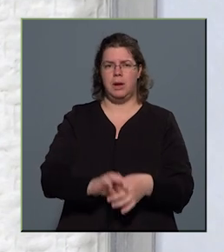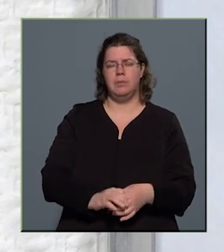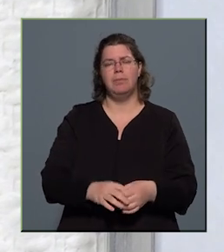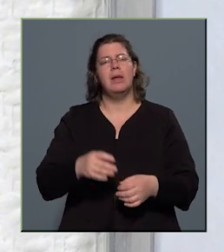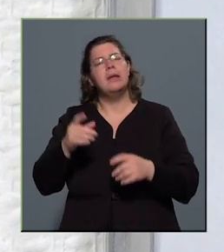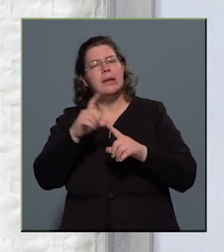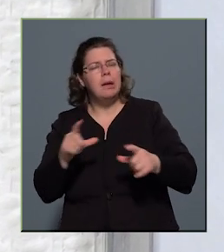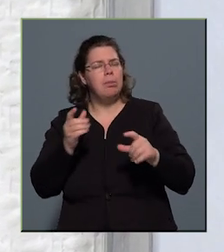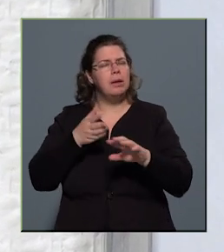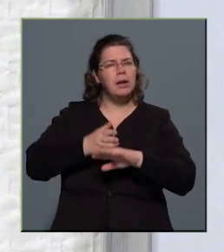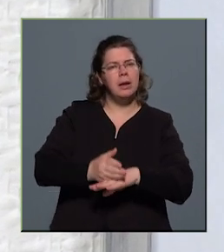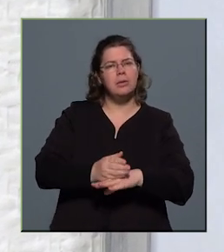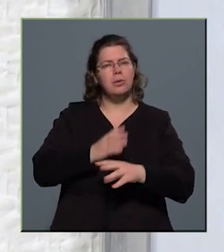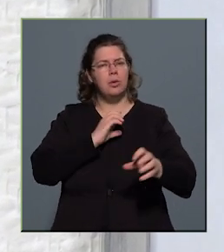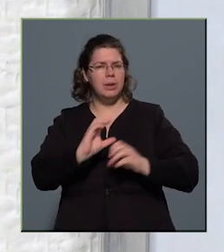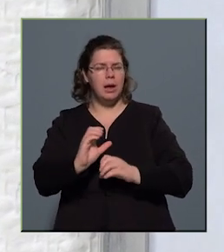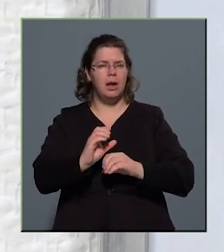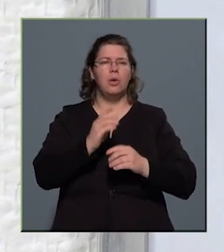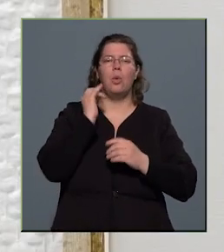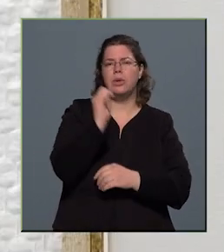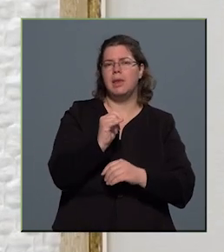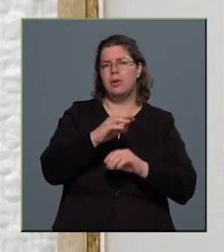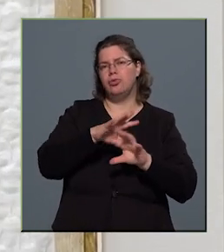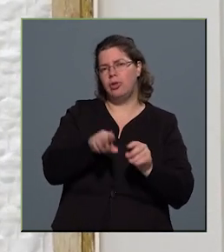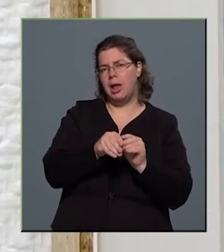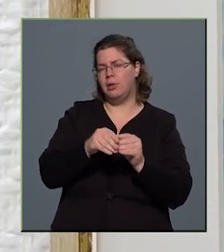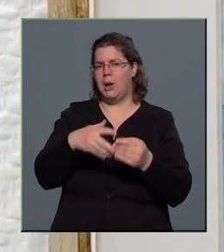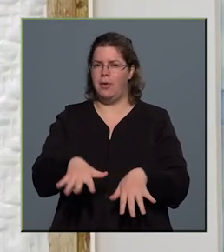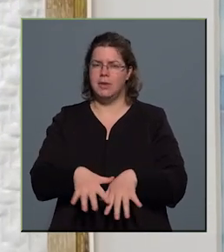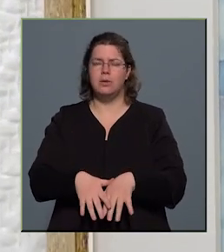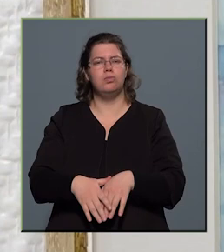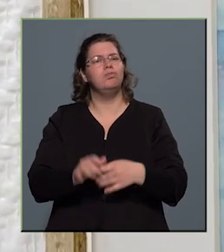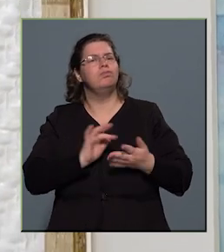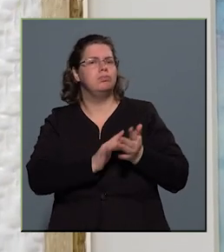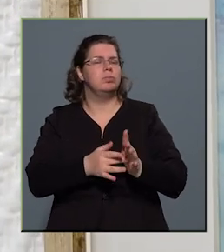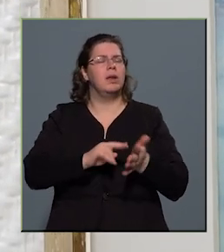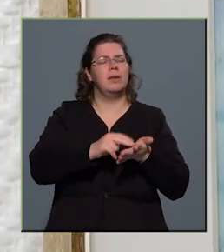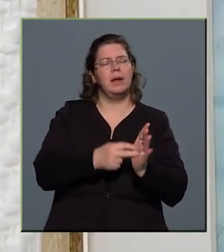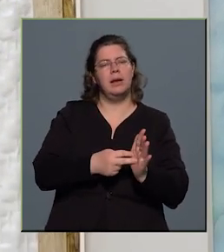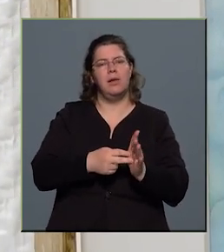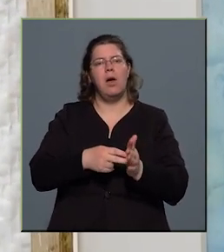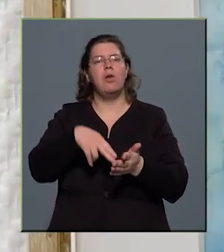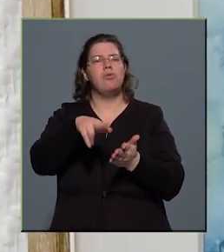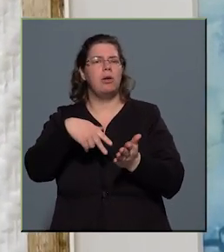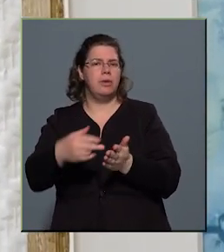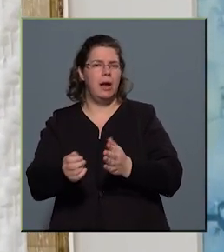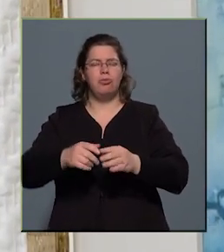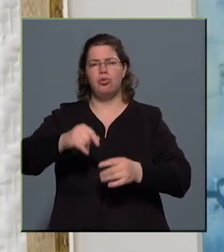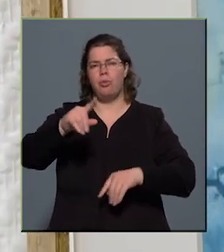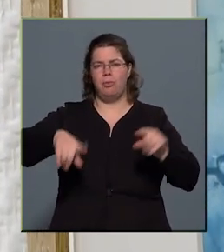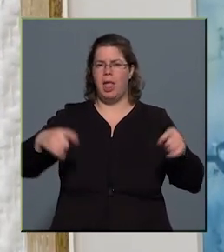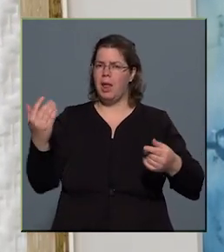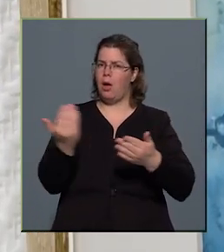kommunikál utazásról, családról, elvesztésről, megmutatva egy adott technika az akvarel sokféle alkalmazási